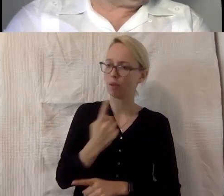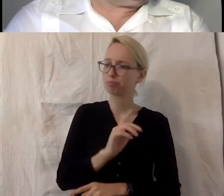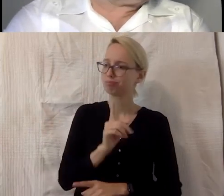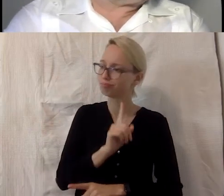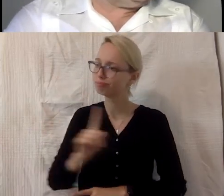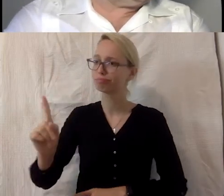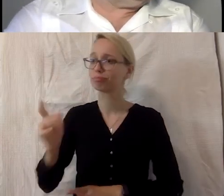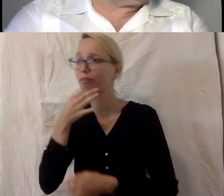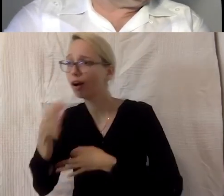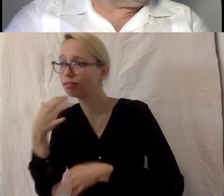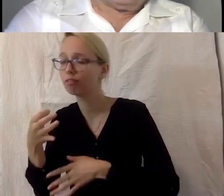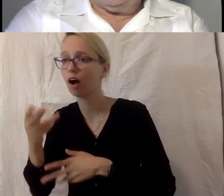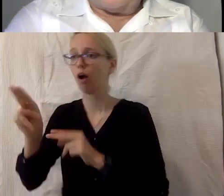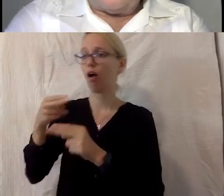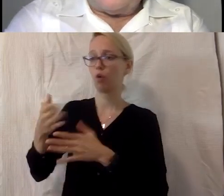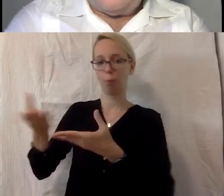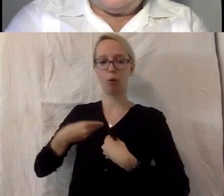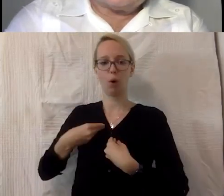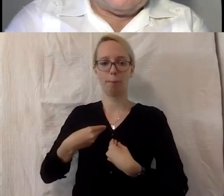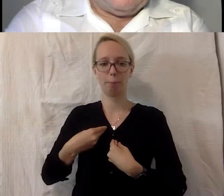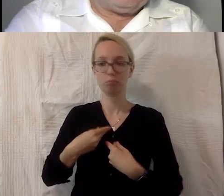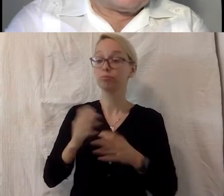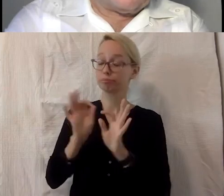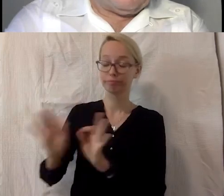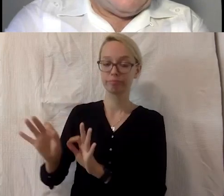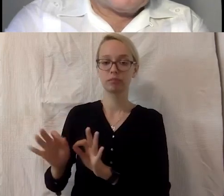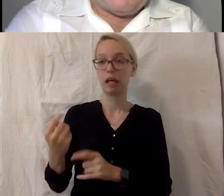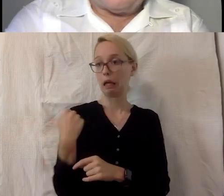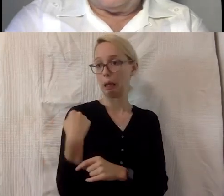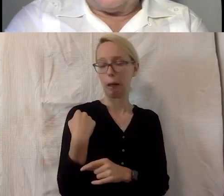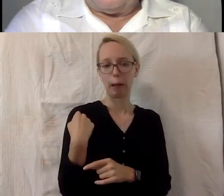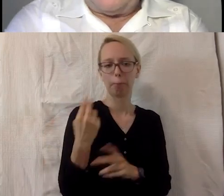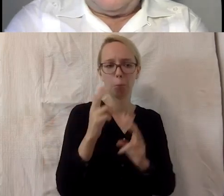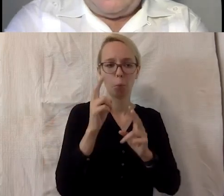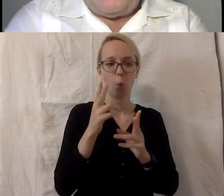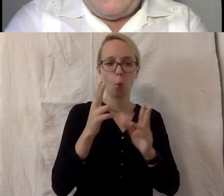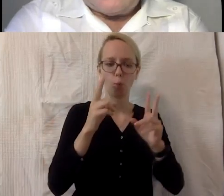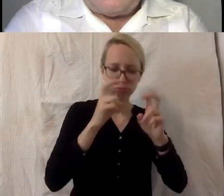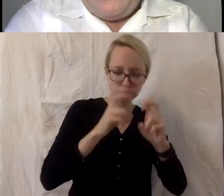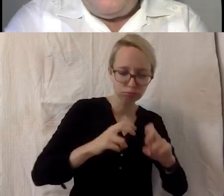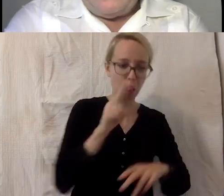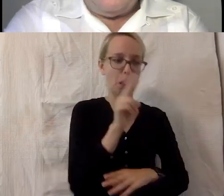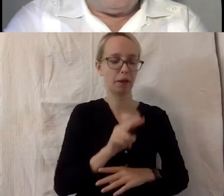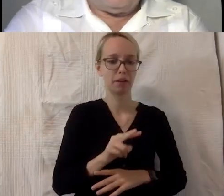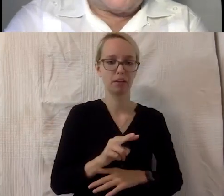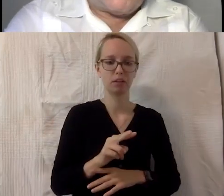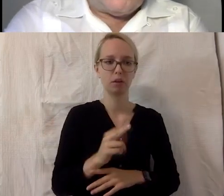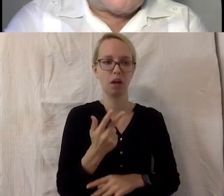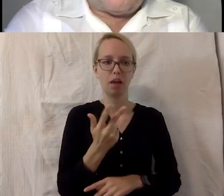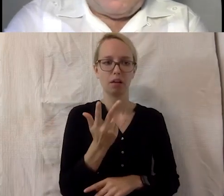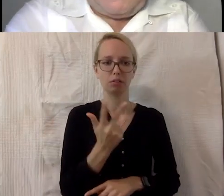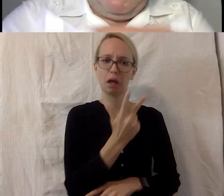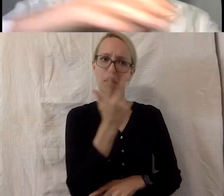und es ist alles gut und recht, aber ich habe gerade eine Untersuchung gelesen, Allensbach hat also in den letzten drei, vier Jahren mal